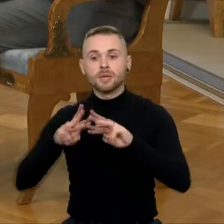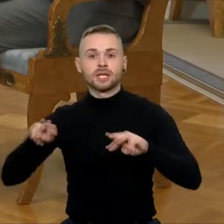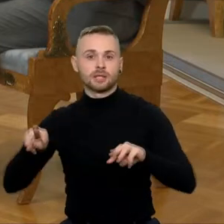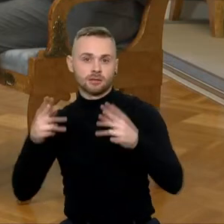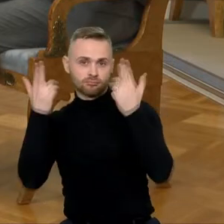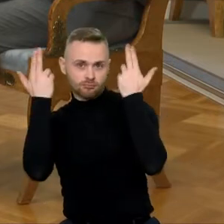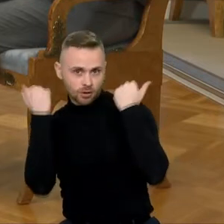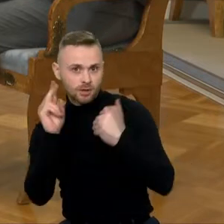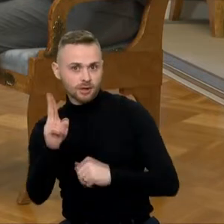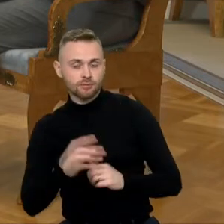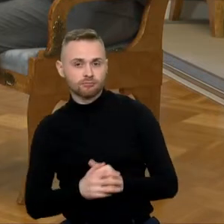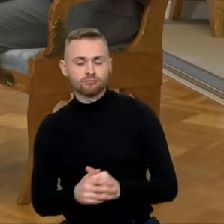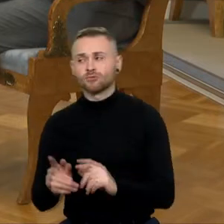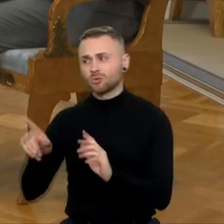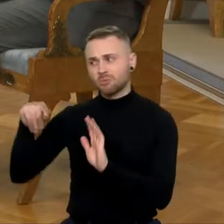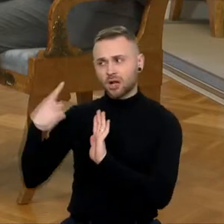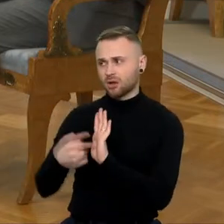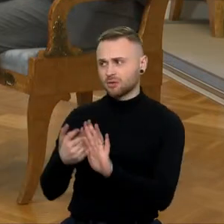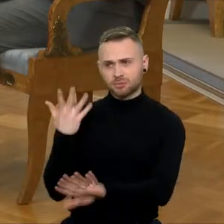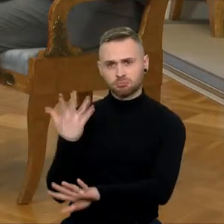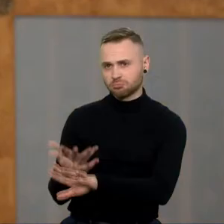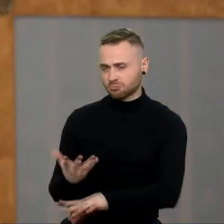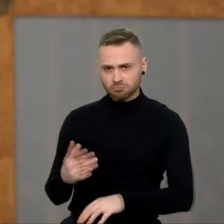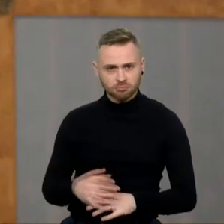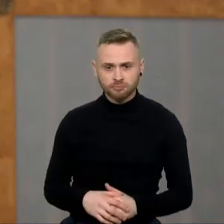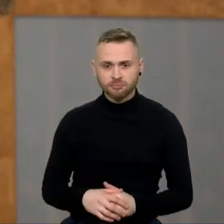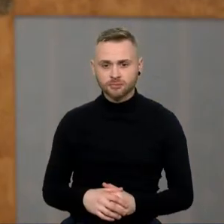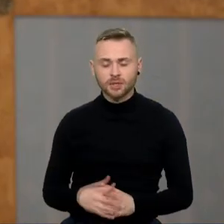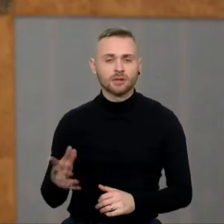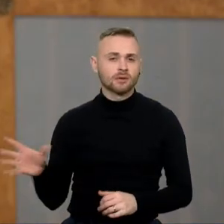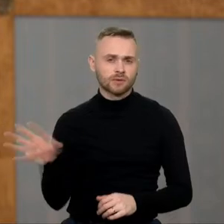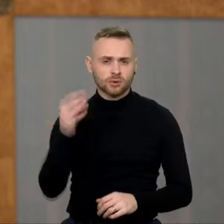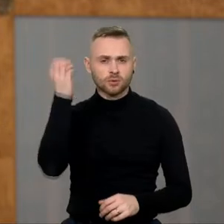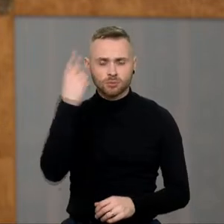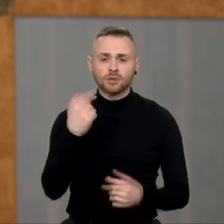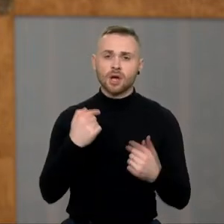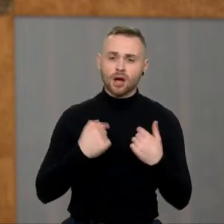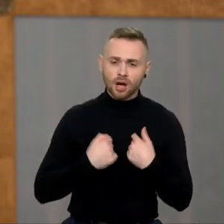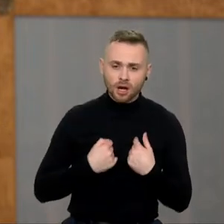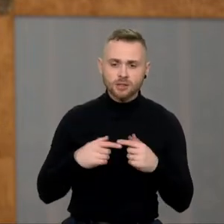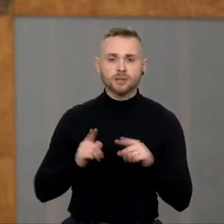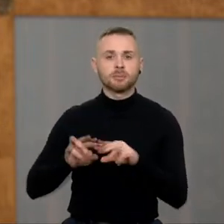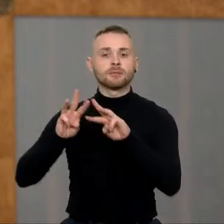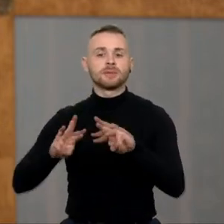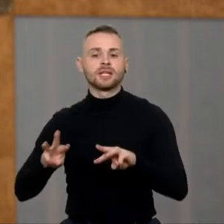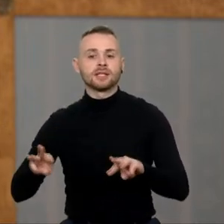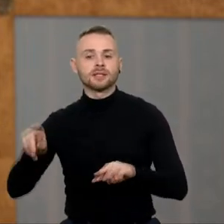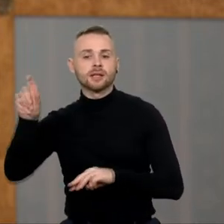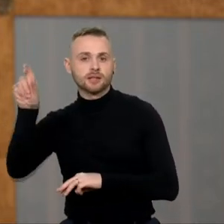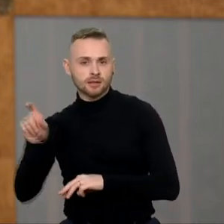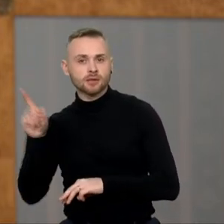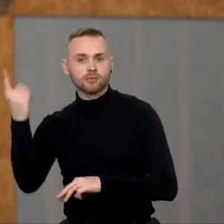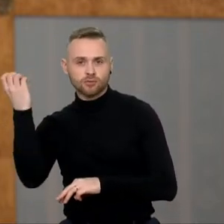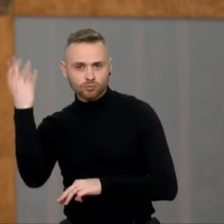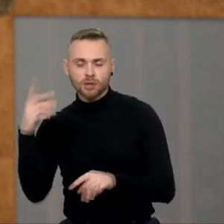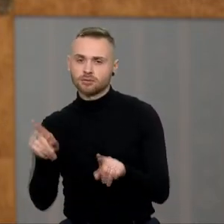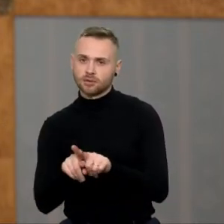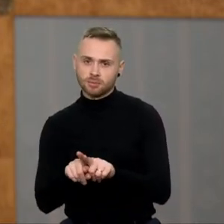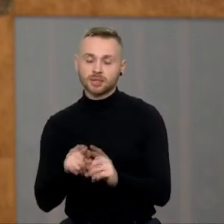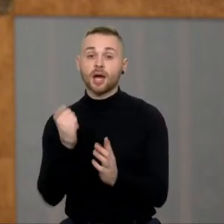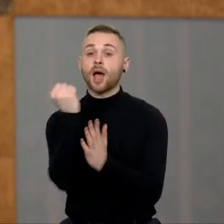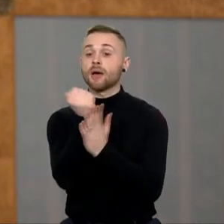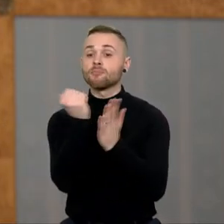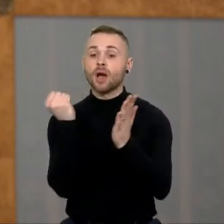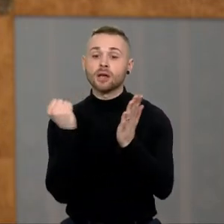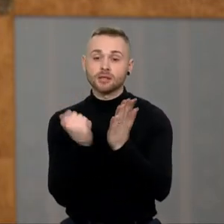keliate klausimą. Iš tikrųjų, visi mes puikiai suvokiame tiek aš, tiek ministras, kad ambasadorių